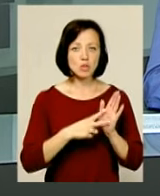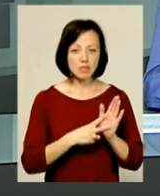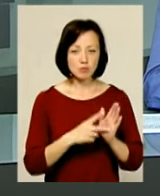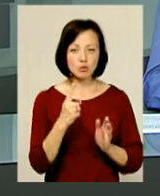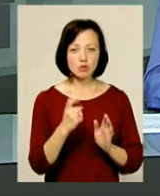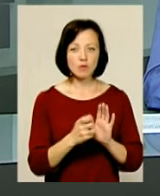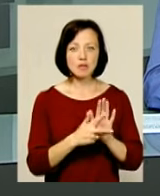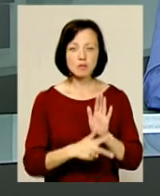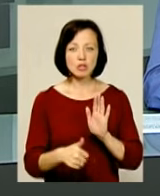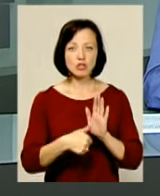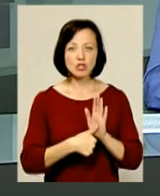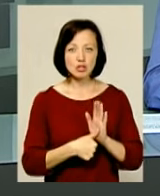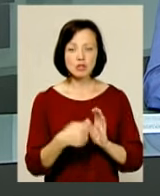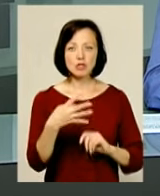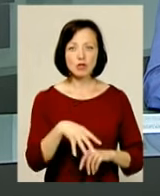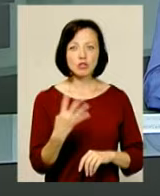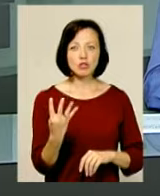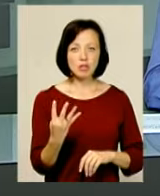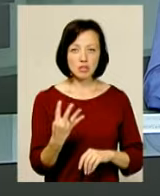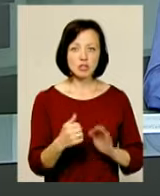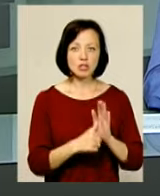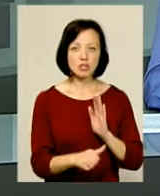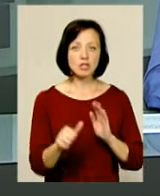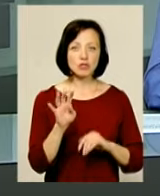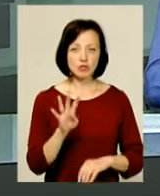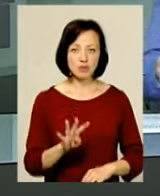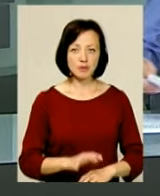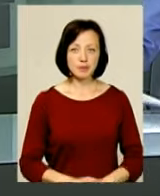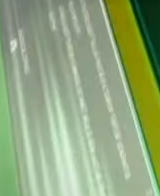186 44 64.